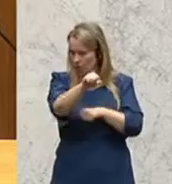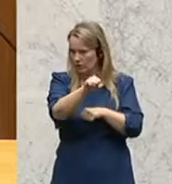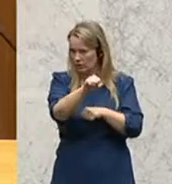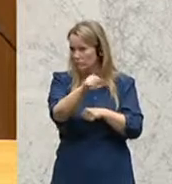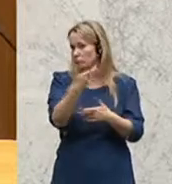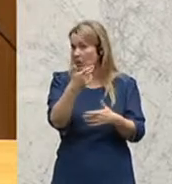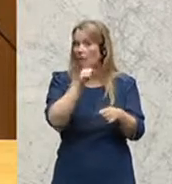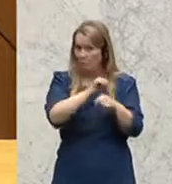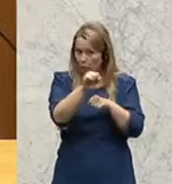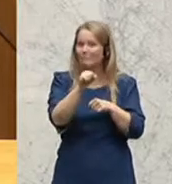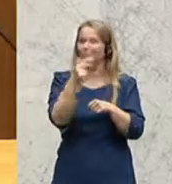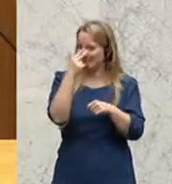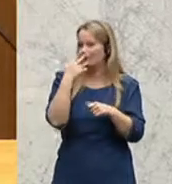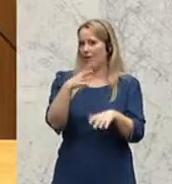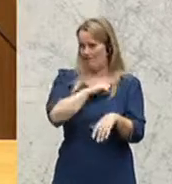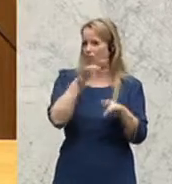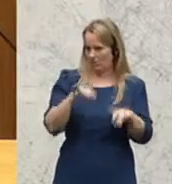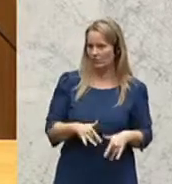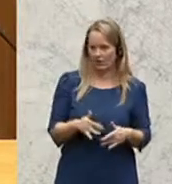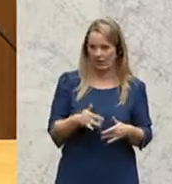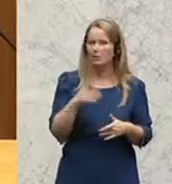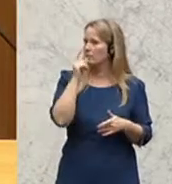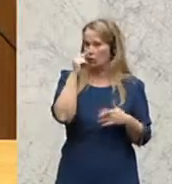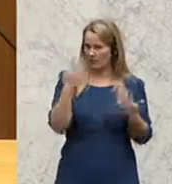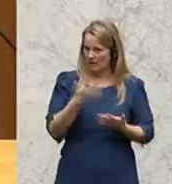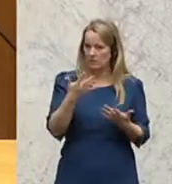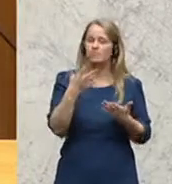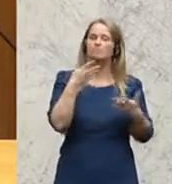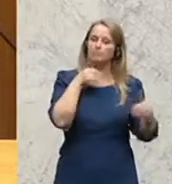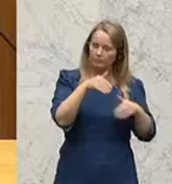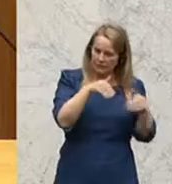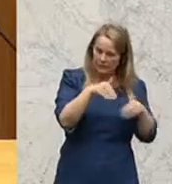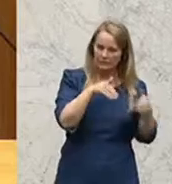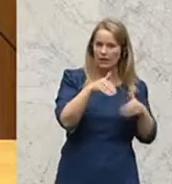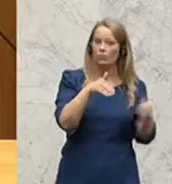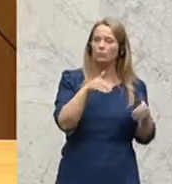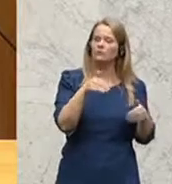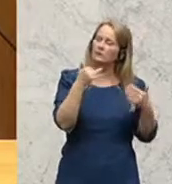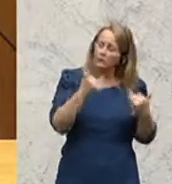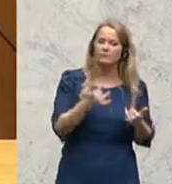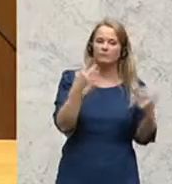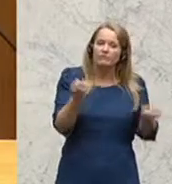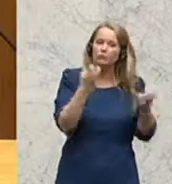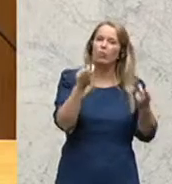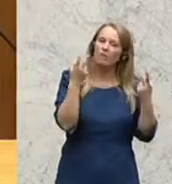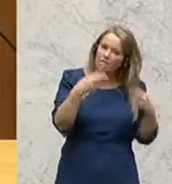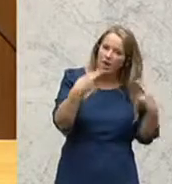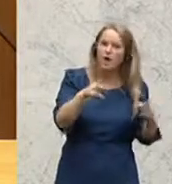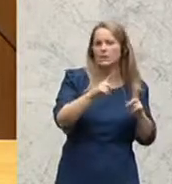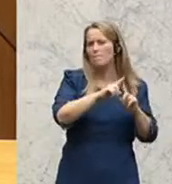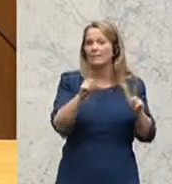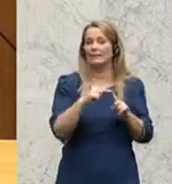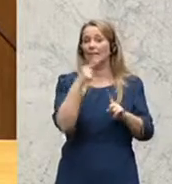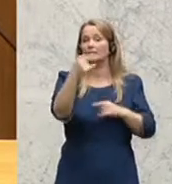hat auch seine Früchte gezeigt. Das bedeutet, das Ministerium versucht weiterhin, zumindest bis